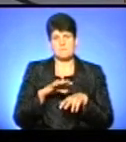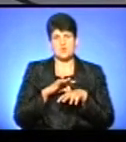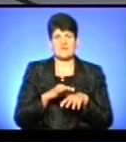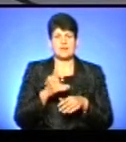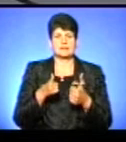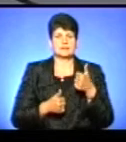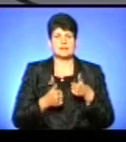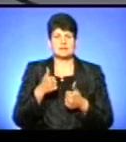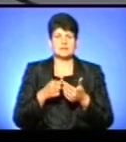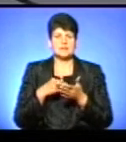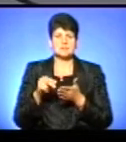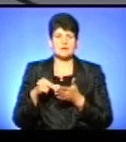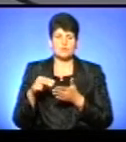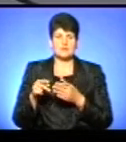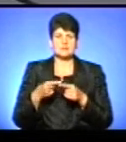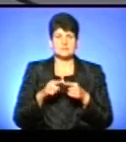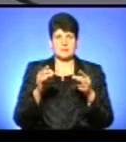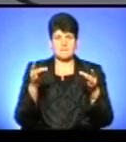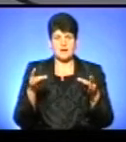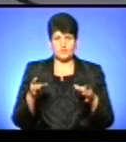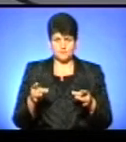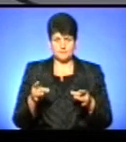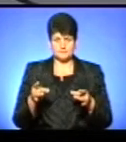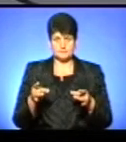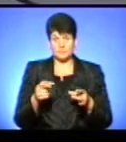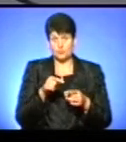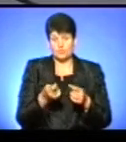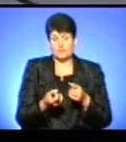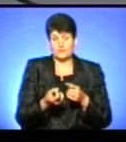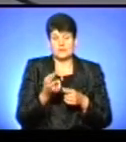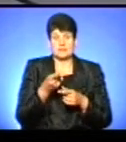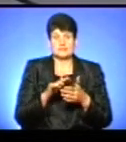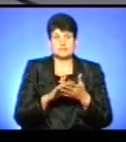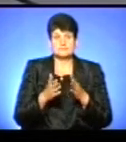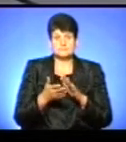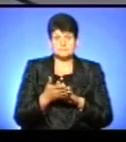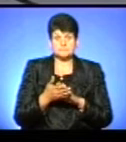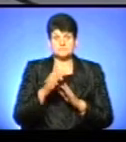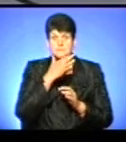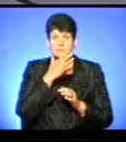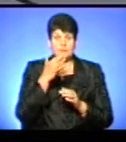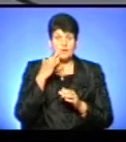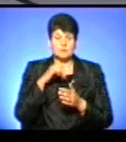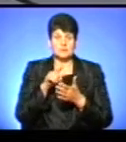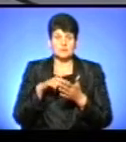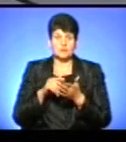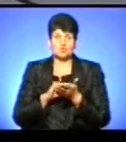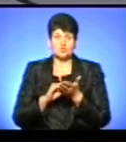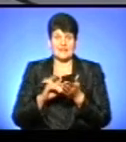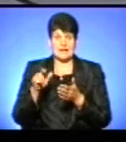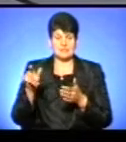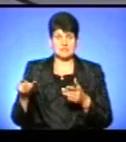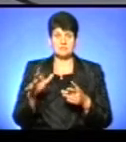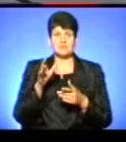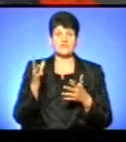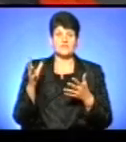тендер на закупівлю таких пакунків. Тому така виникла ситуація і багато запитань в журналістів. Ми встигли вчасно